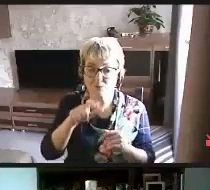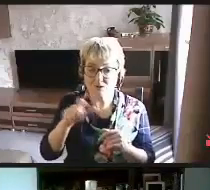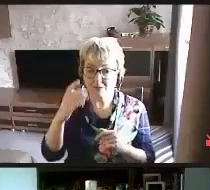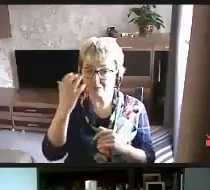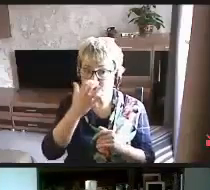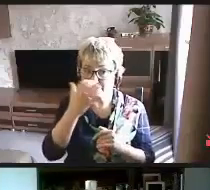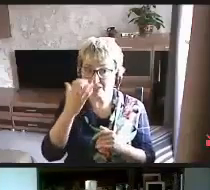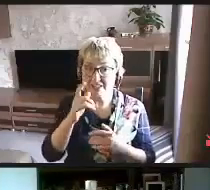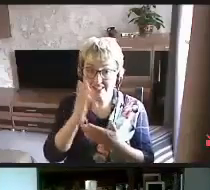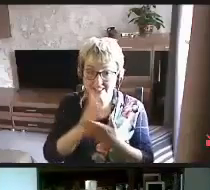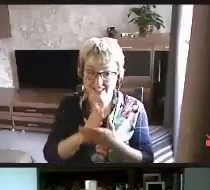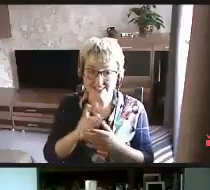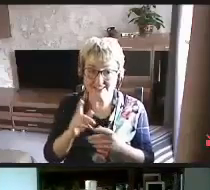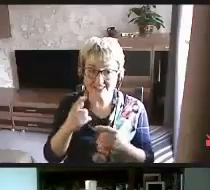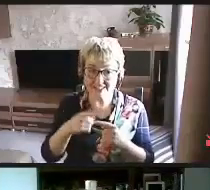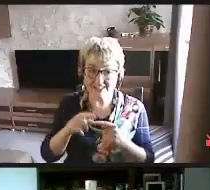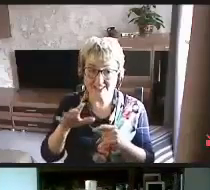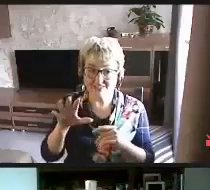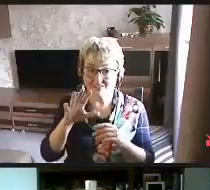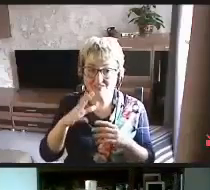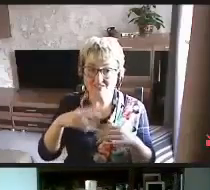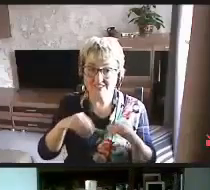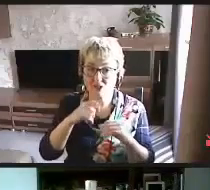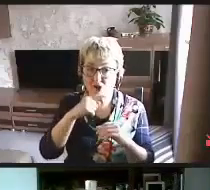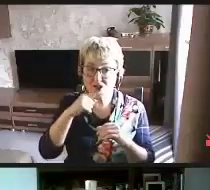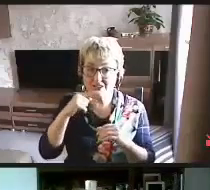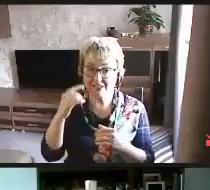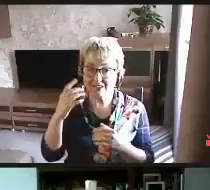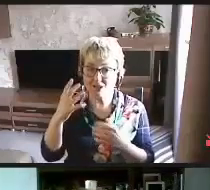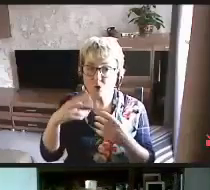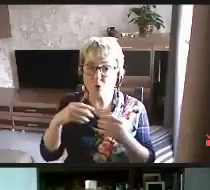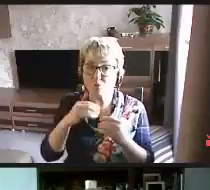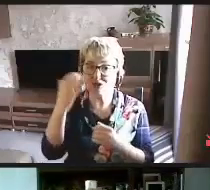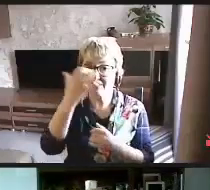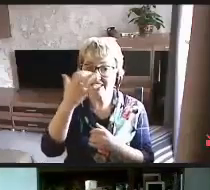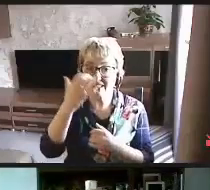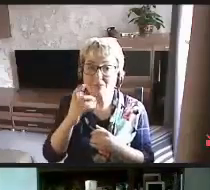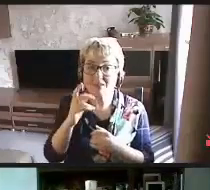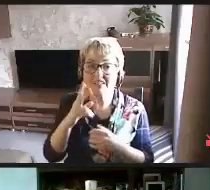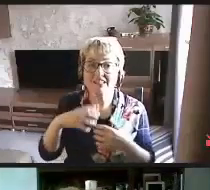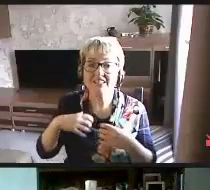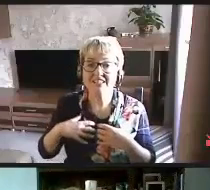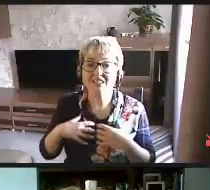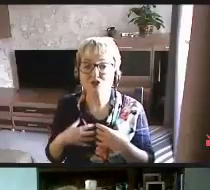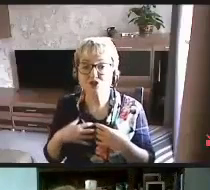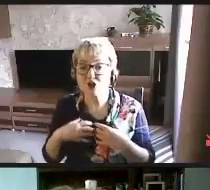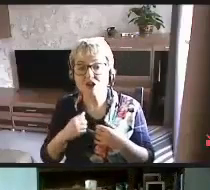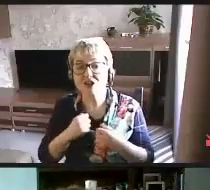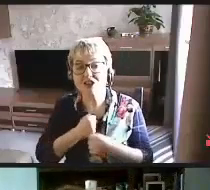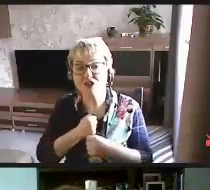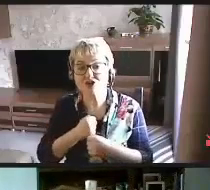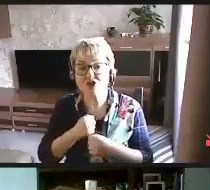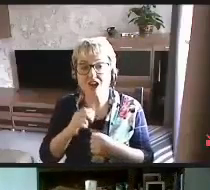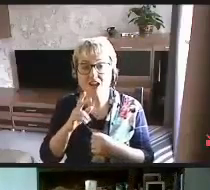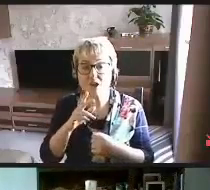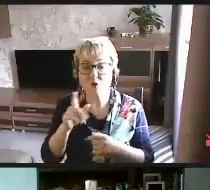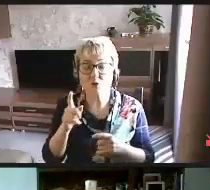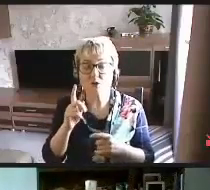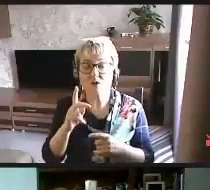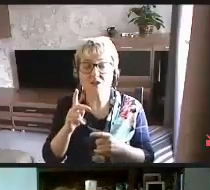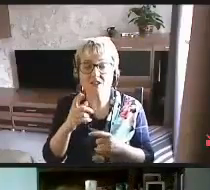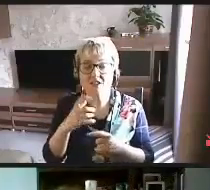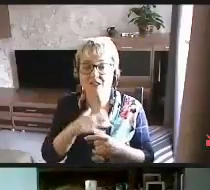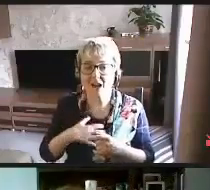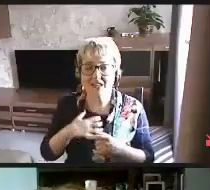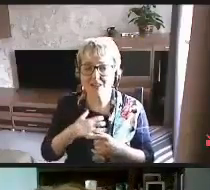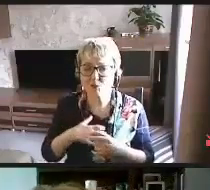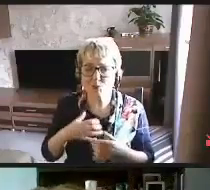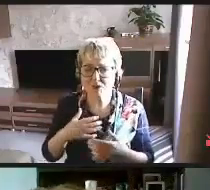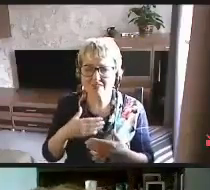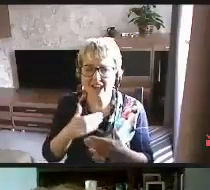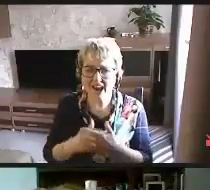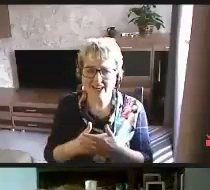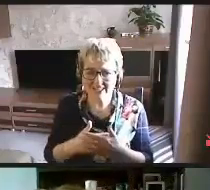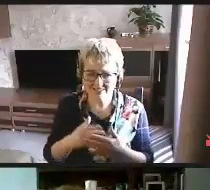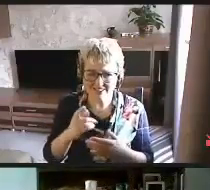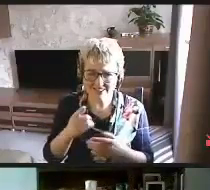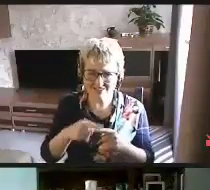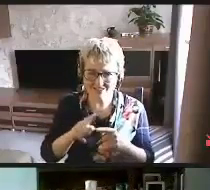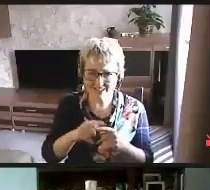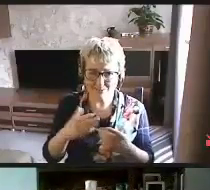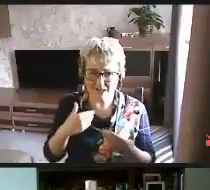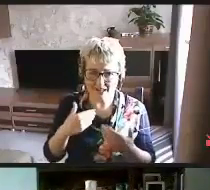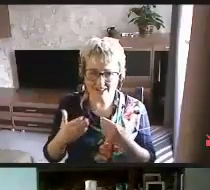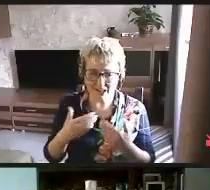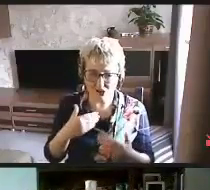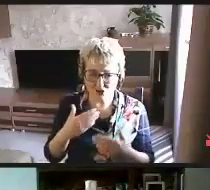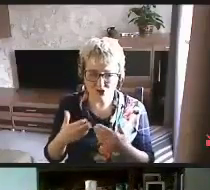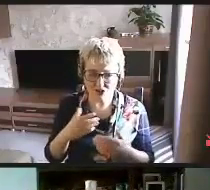организация есть. Это Всероссийское общество слепых. Но, к сожалению, сколько-нибудь конструктивной активности в этом отношении